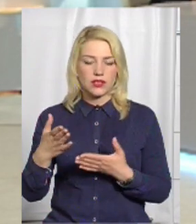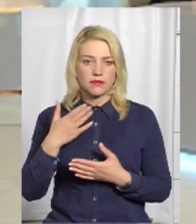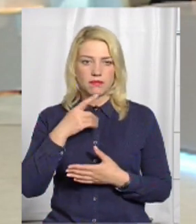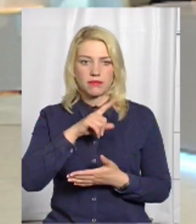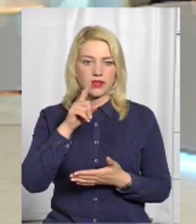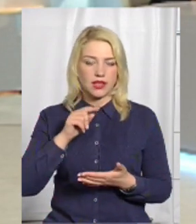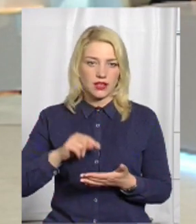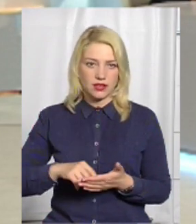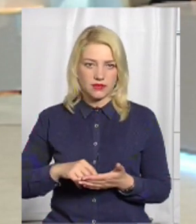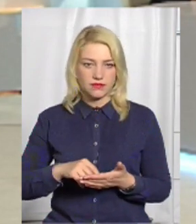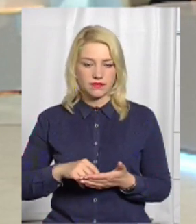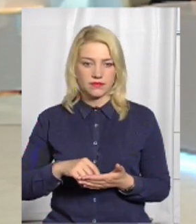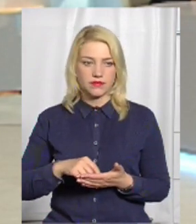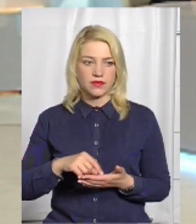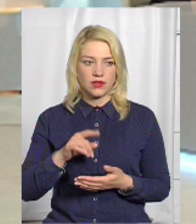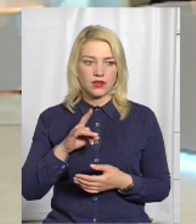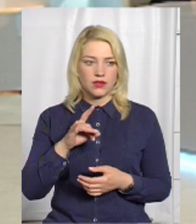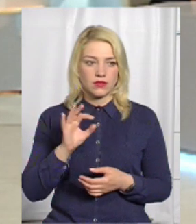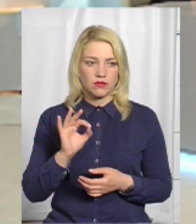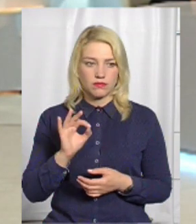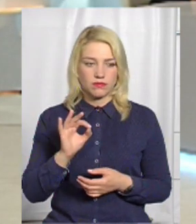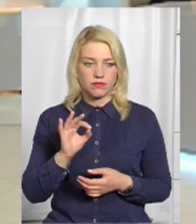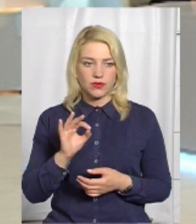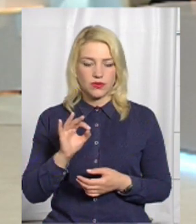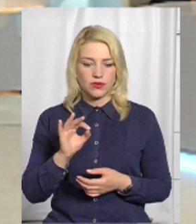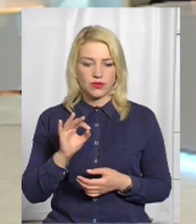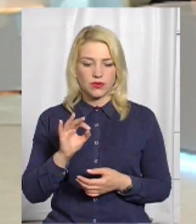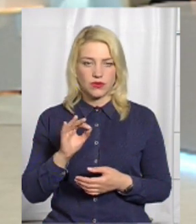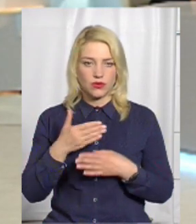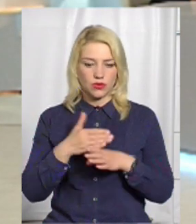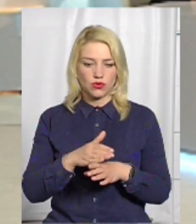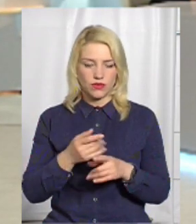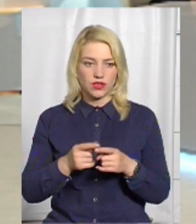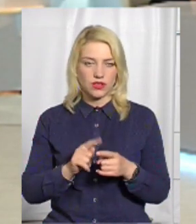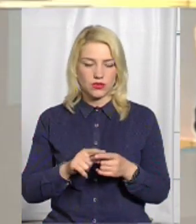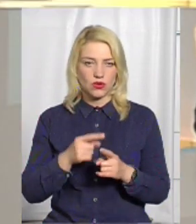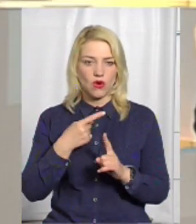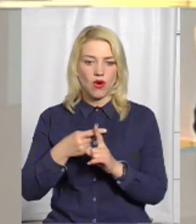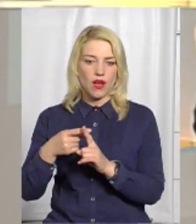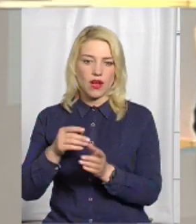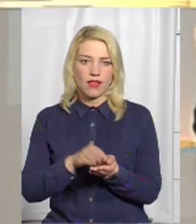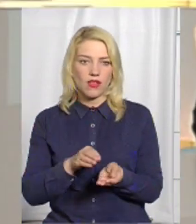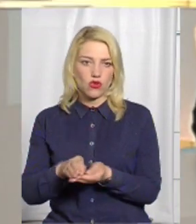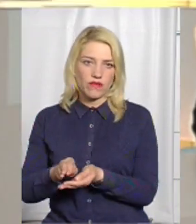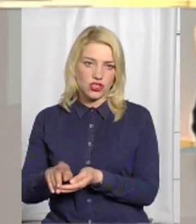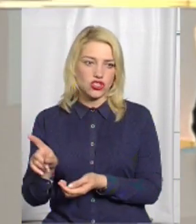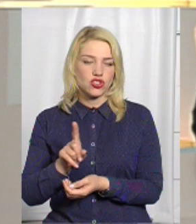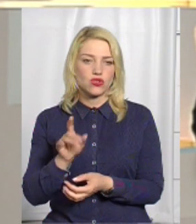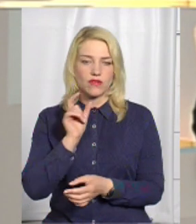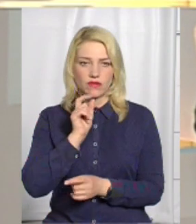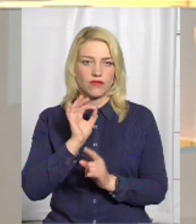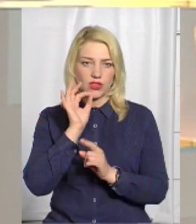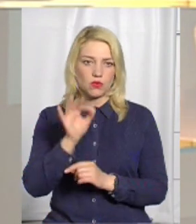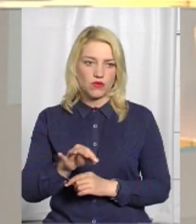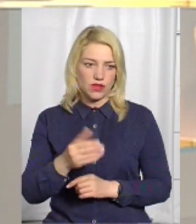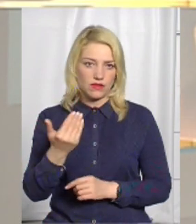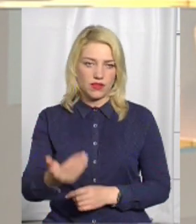питанням про руйнування цього кладовища. Давайте подивимося, що відповів